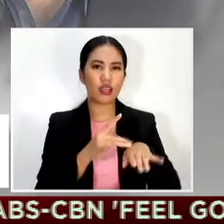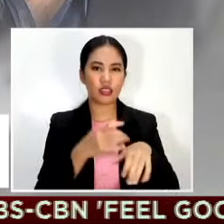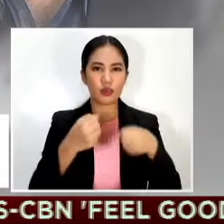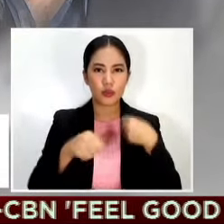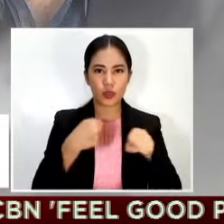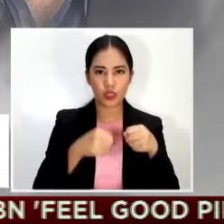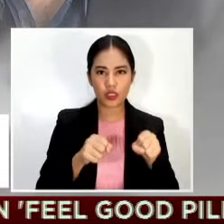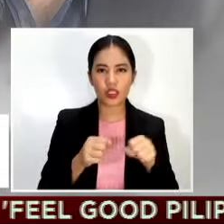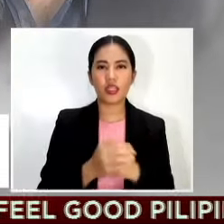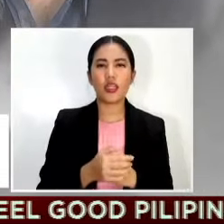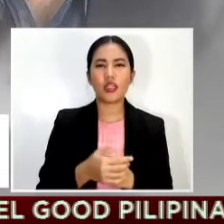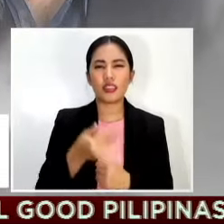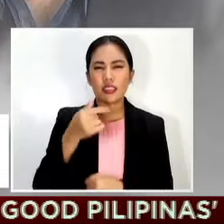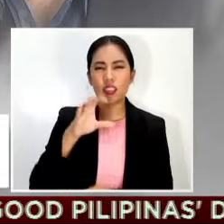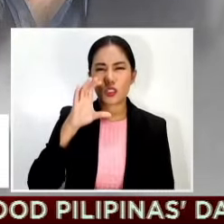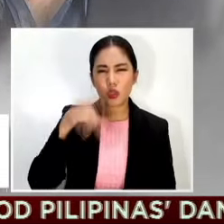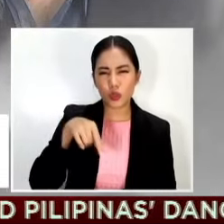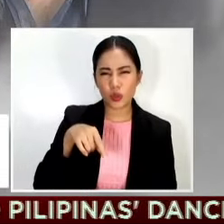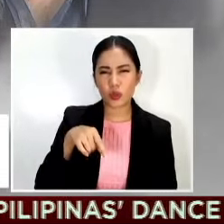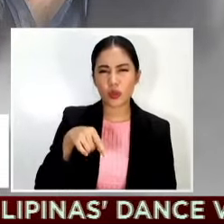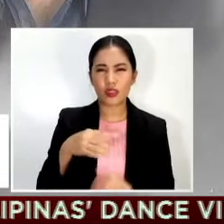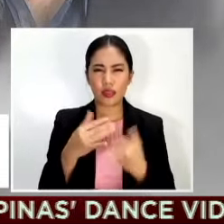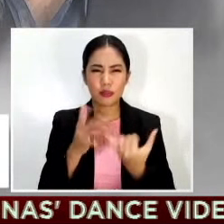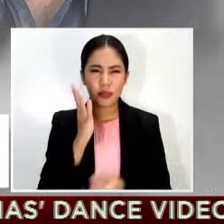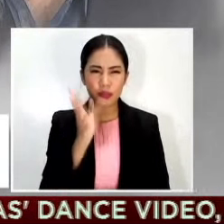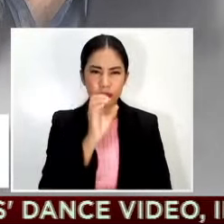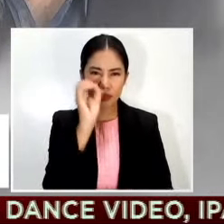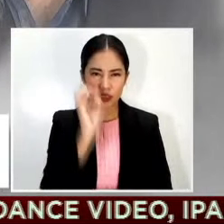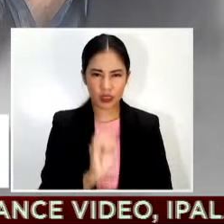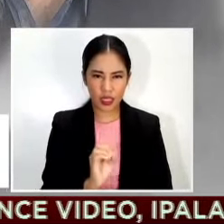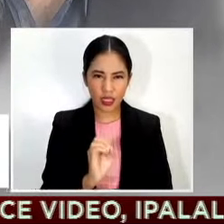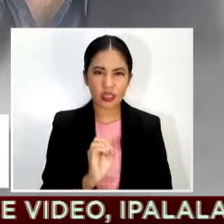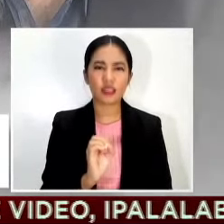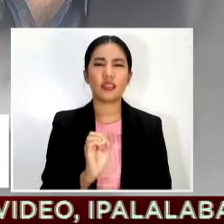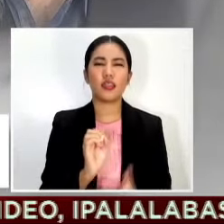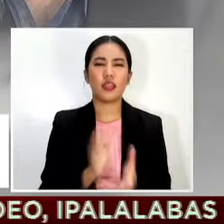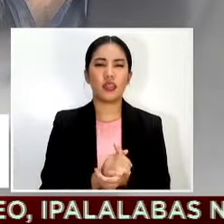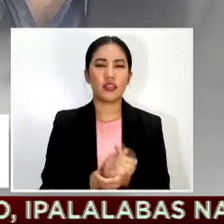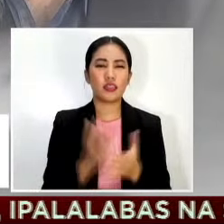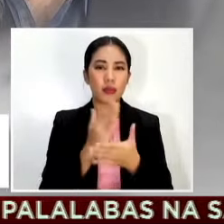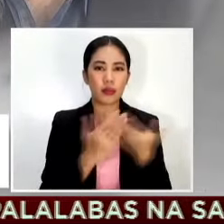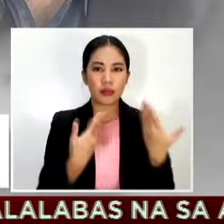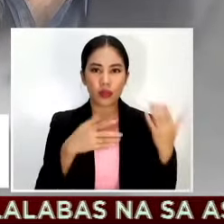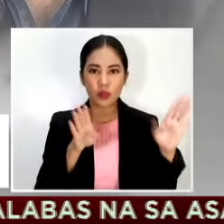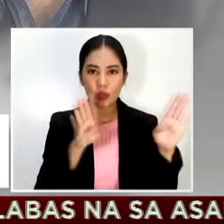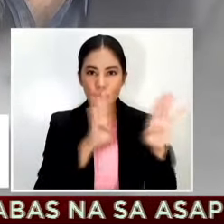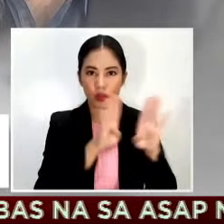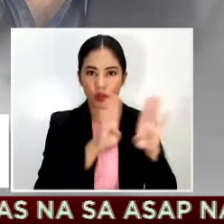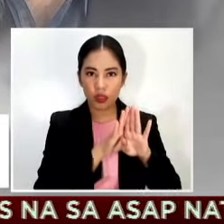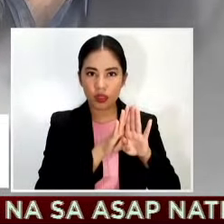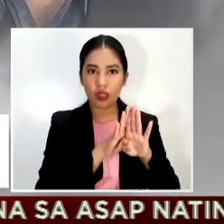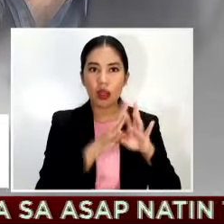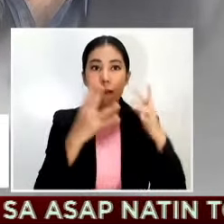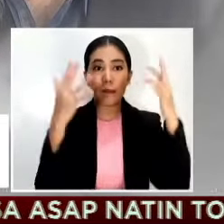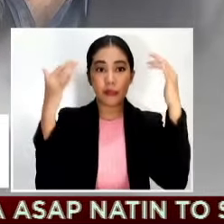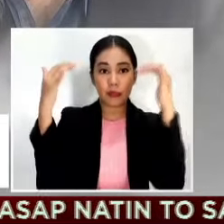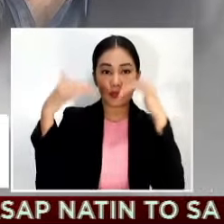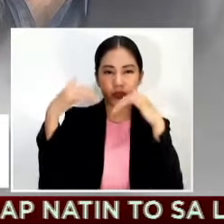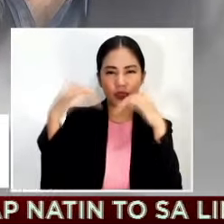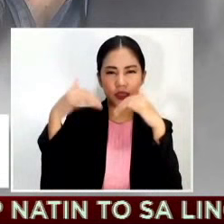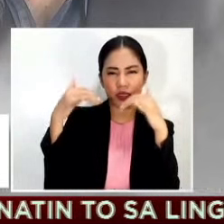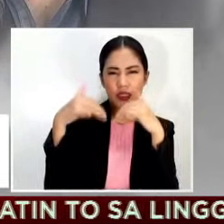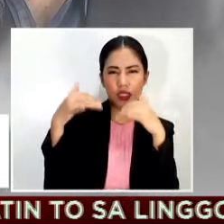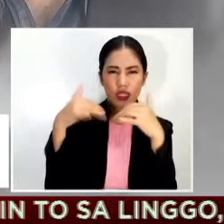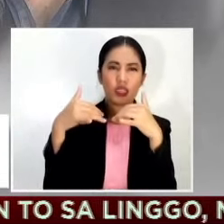mga meetings conventions exhibitions dati yan allowed na ng 50% ngayon sarado rin muna so